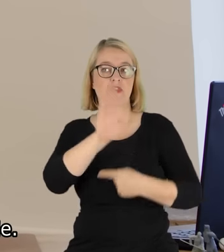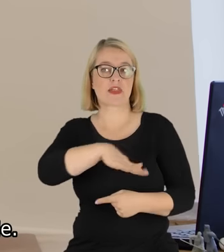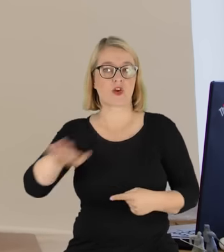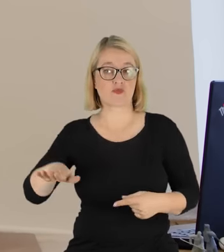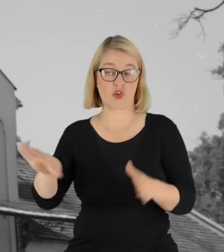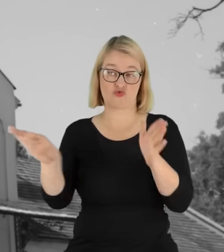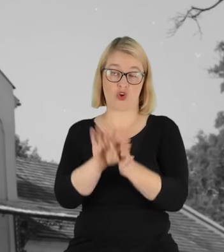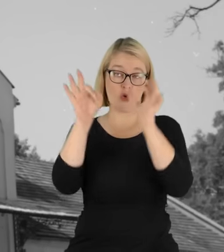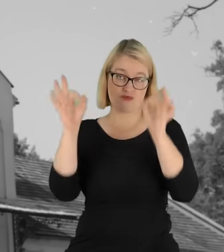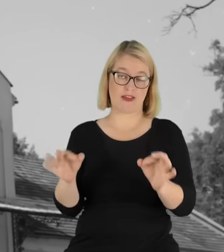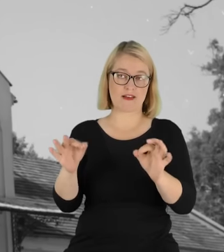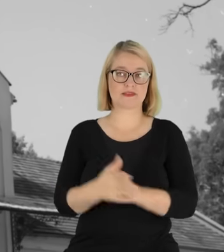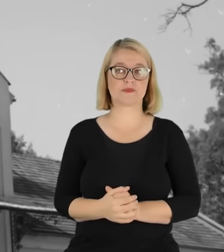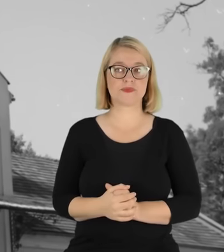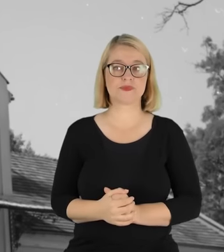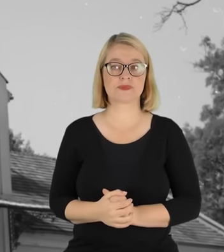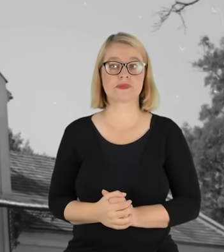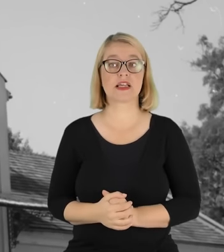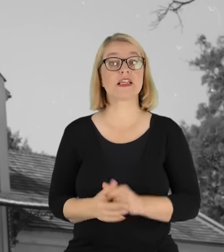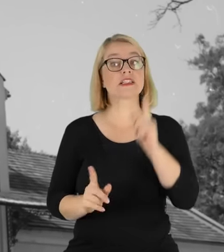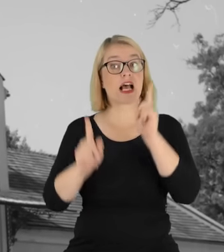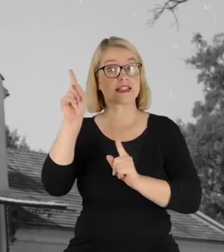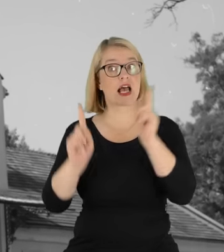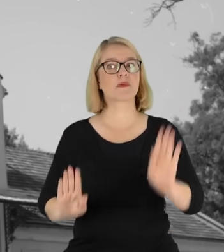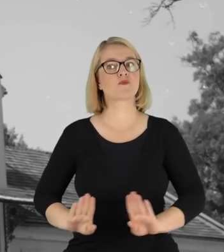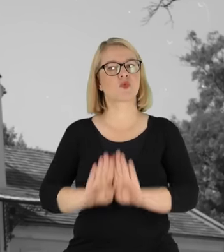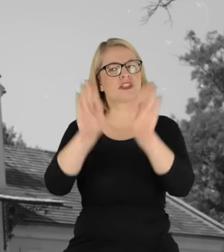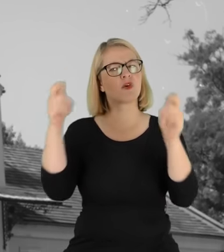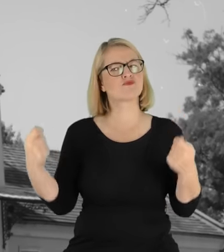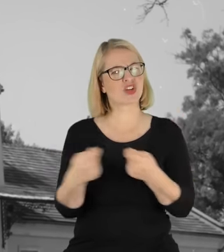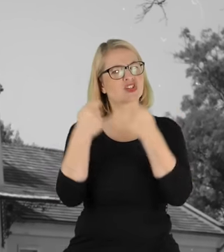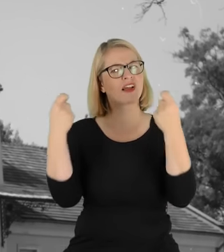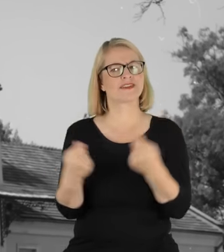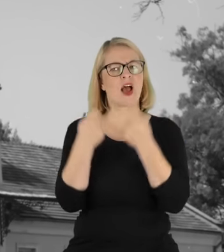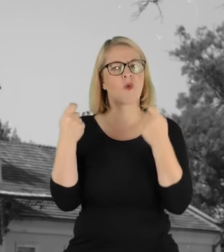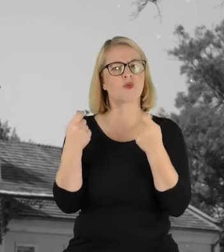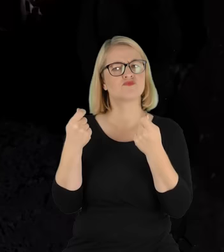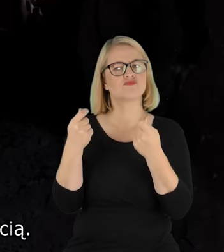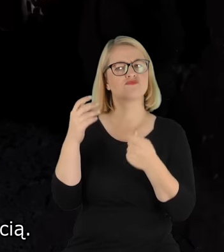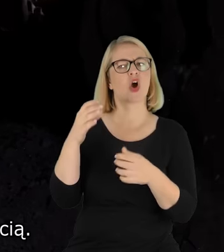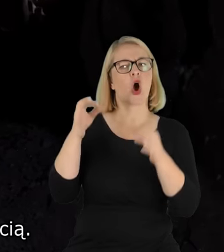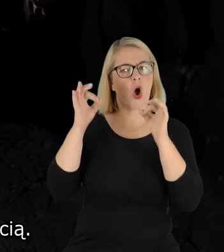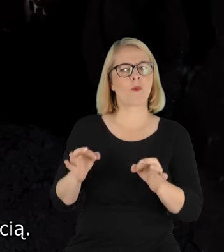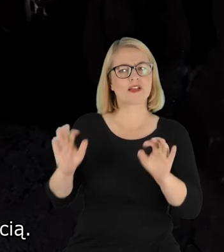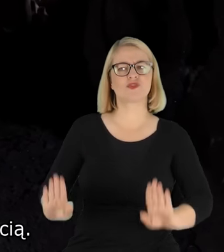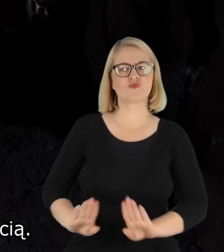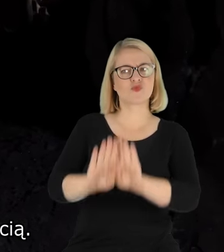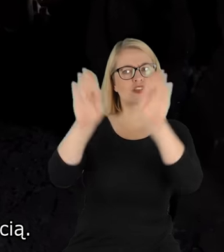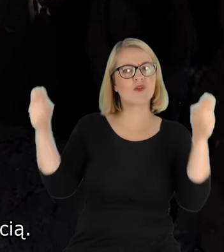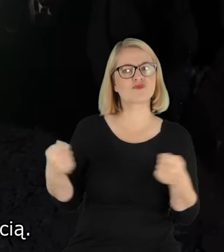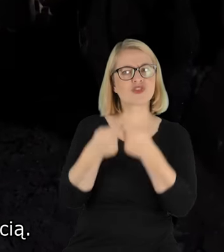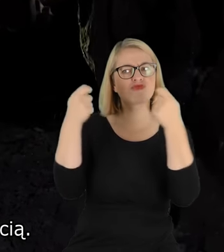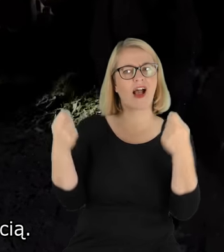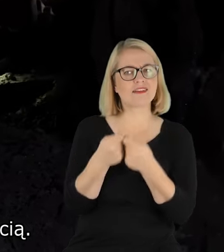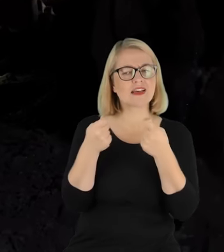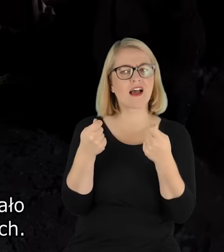obecnie. No i to muzeum czasami widać było, że przeszkadzało. Przeszkadzało tym samym